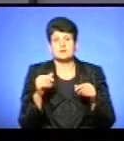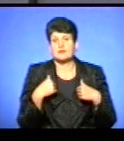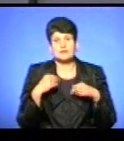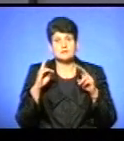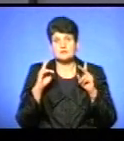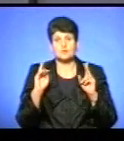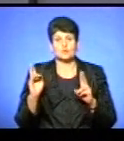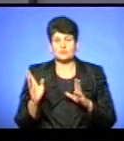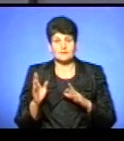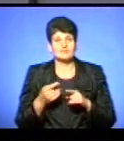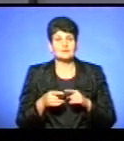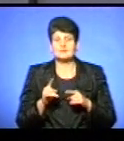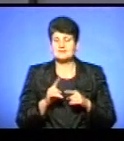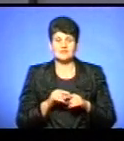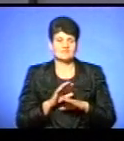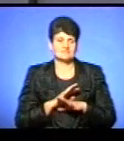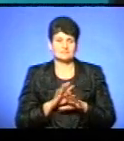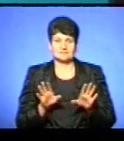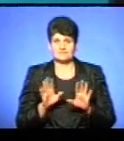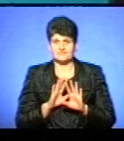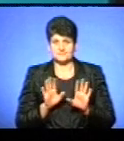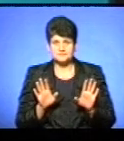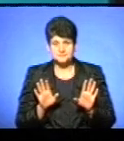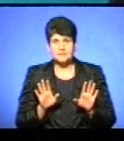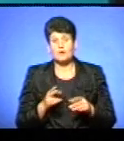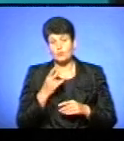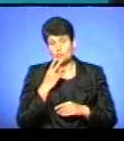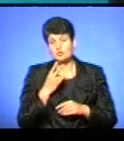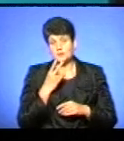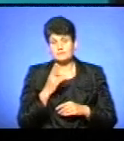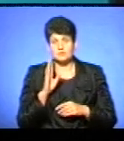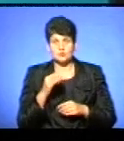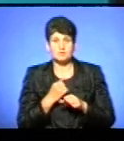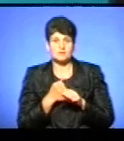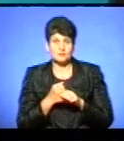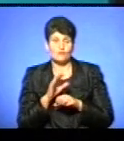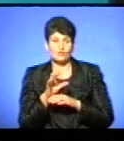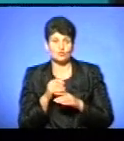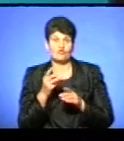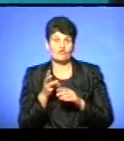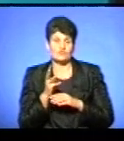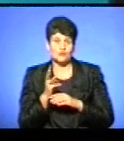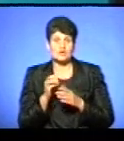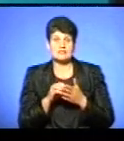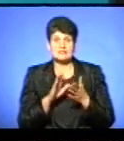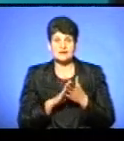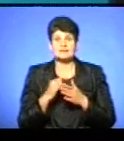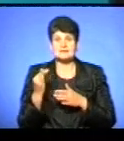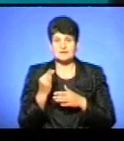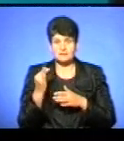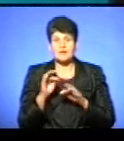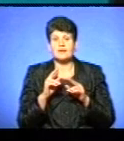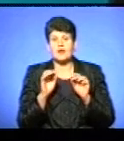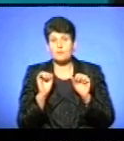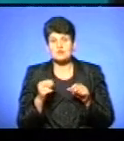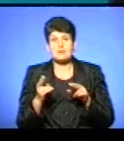знаю, хто, такий варіант зараз вже не пройде. Ну, подивимося, як буде працювати саме фото-відеореєстрація, тому що найцікавіше, так, як можна буде